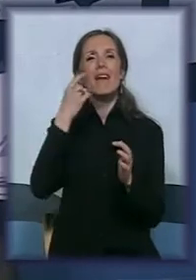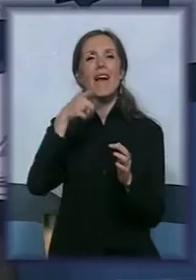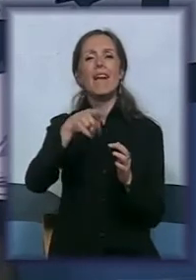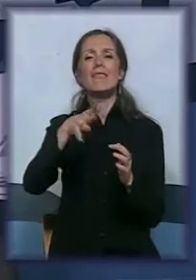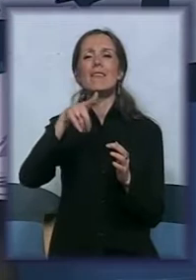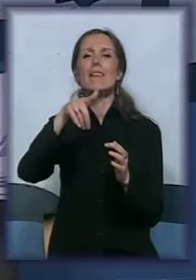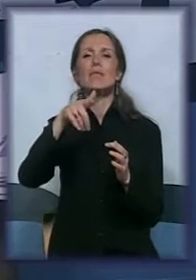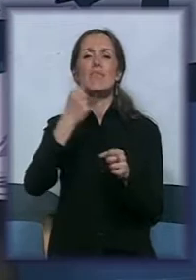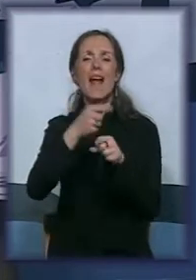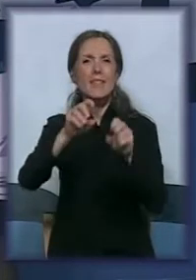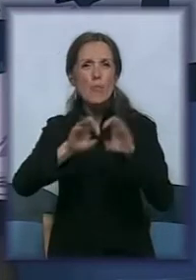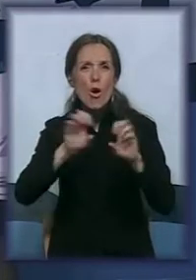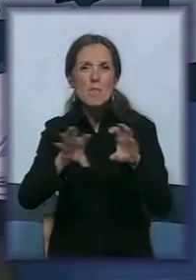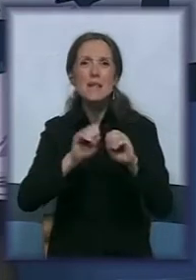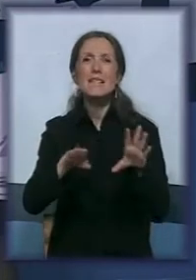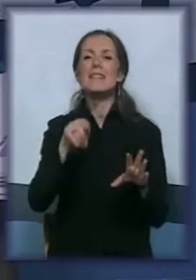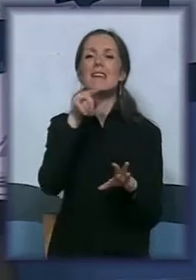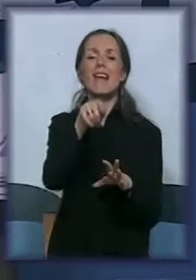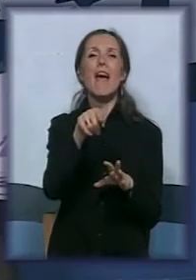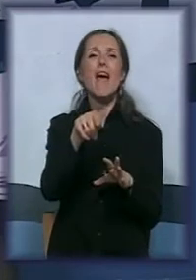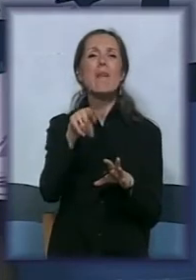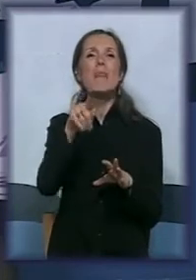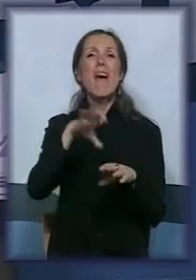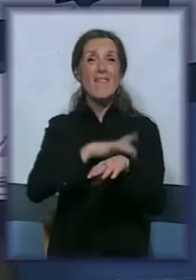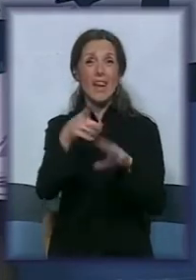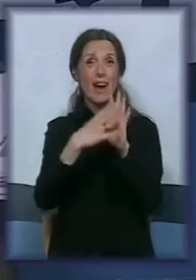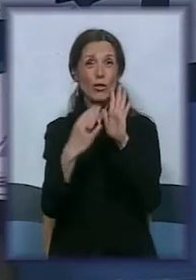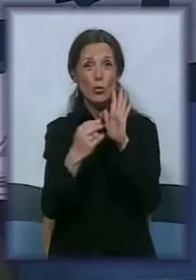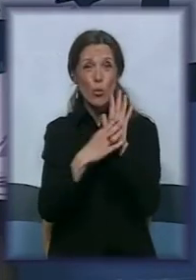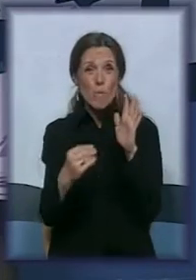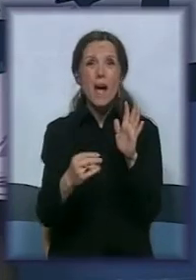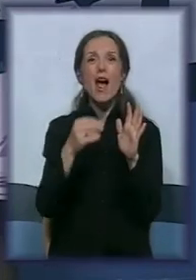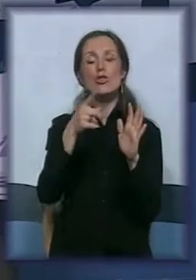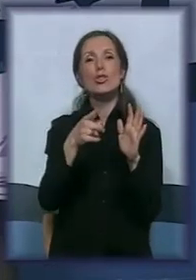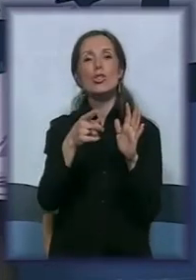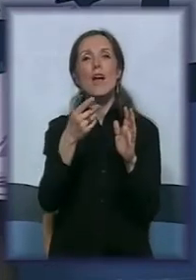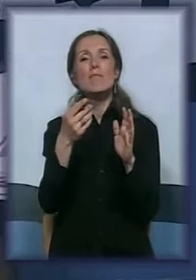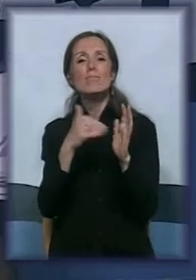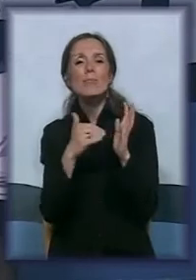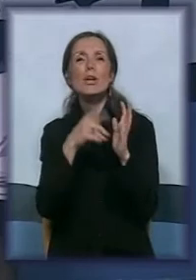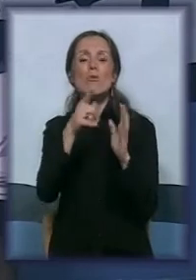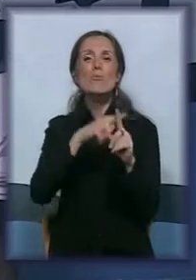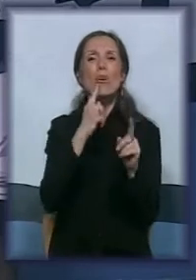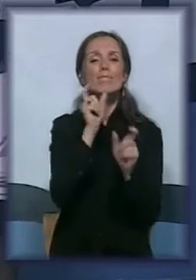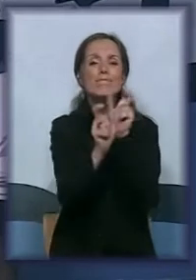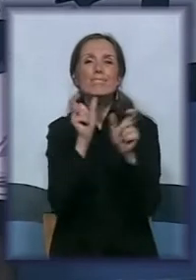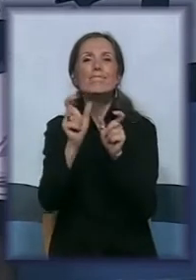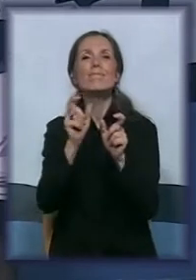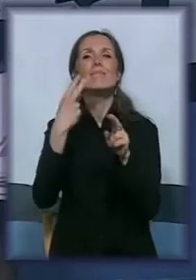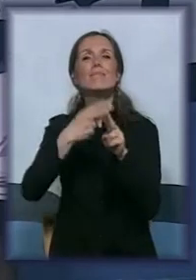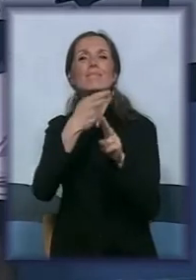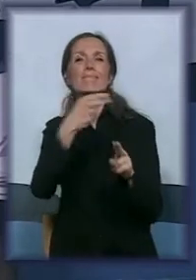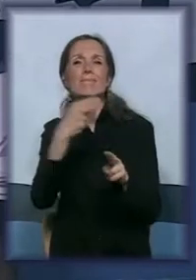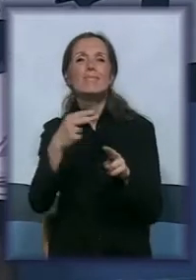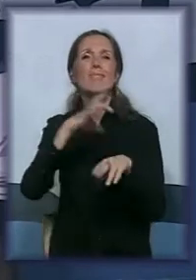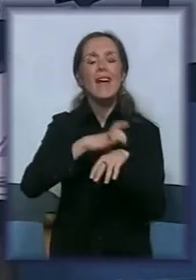terminološki. Čemo sada po samom stanju dece, diagnoze i ostalo govoriti. I meni da bi mogla